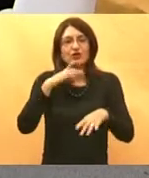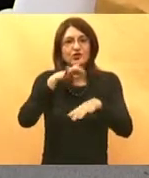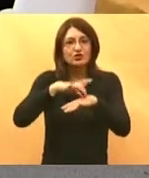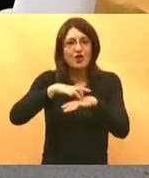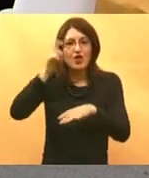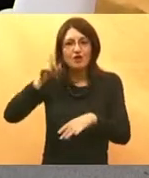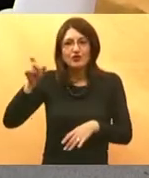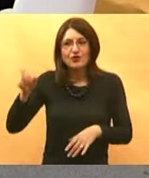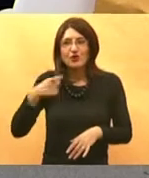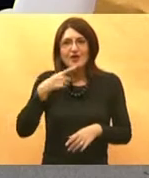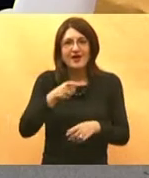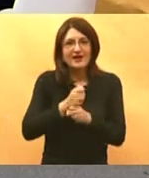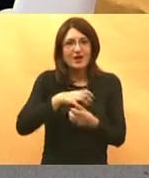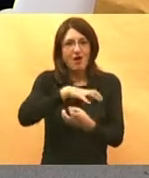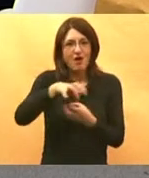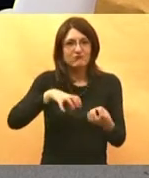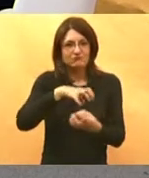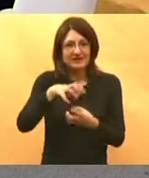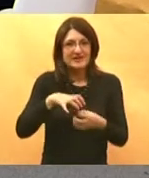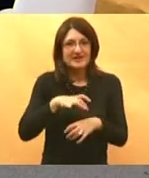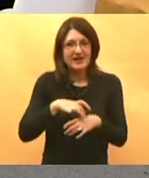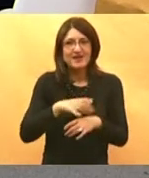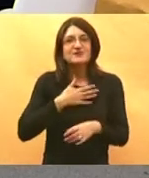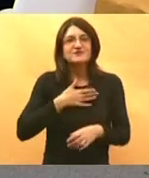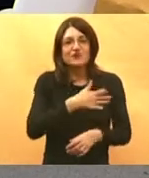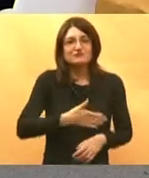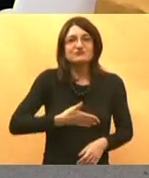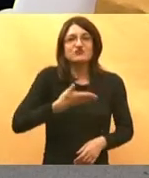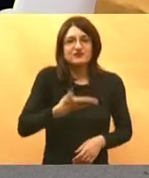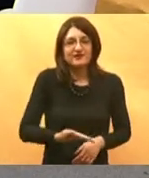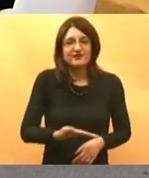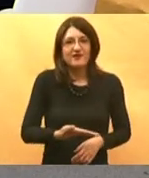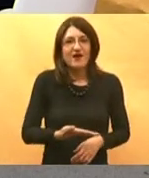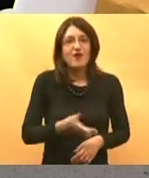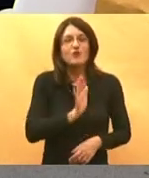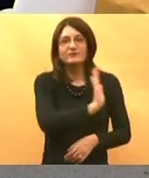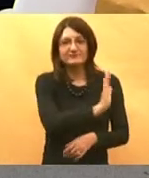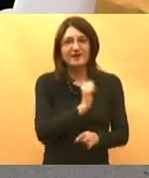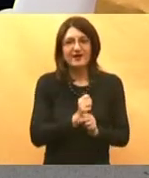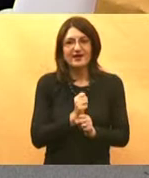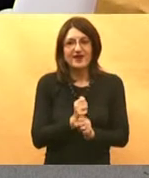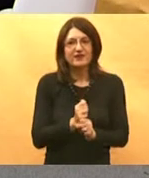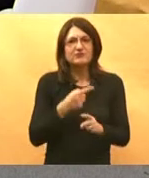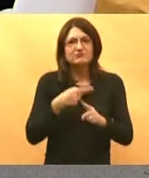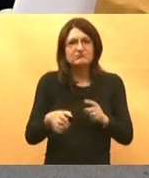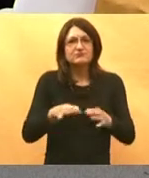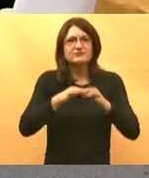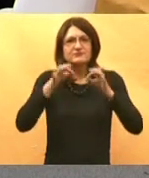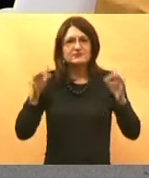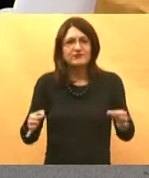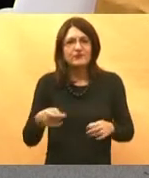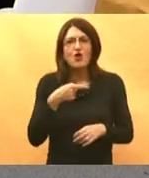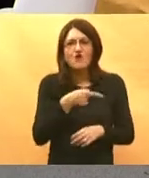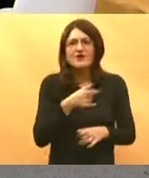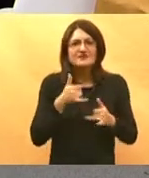obiteljske medicine na njihovoj požrtvovnosti hvala u svome radu jer stvarno u ovoj